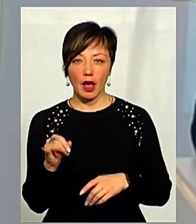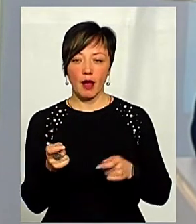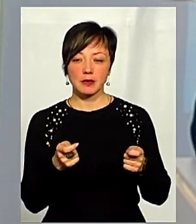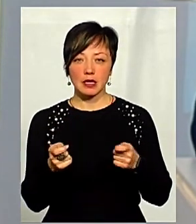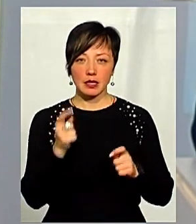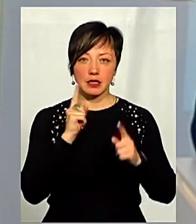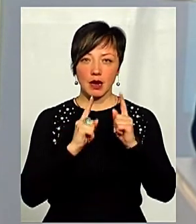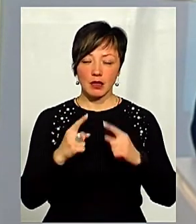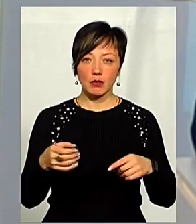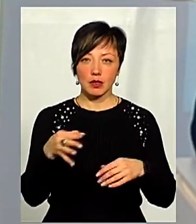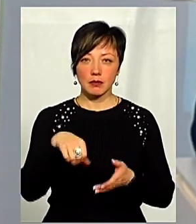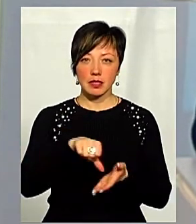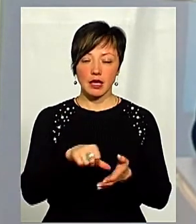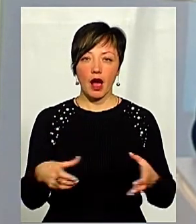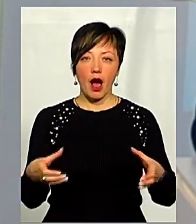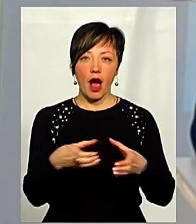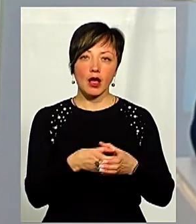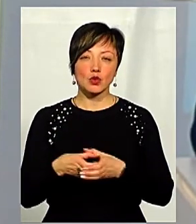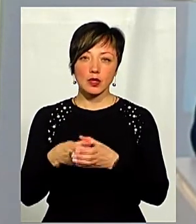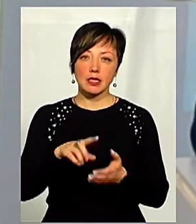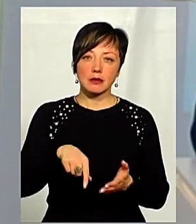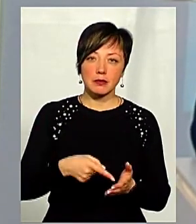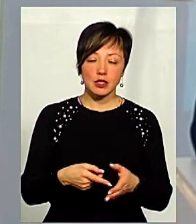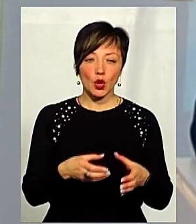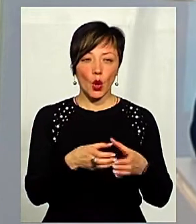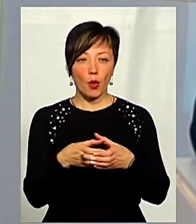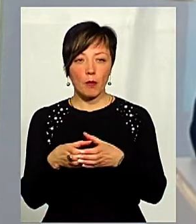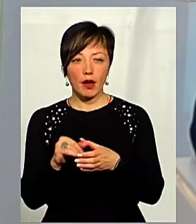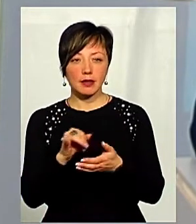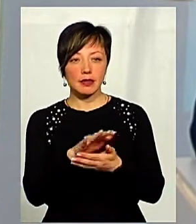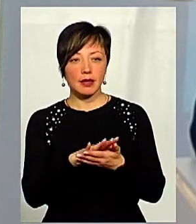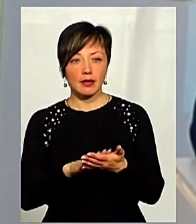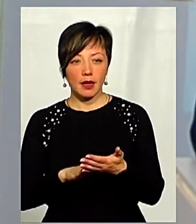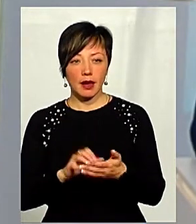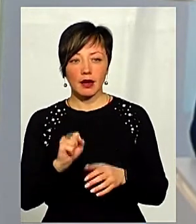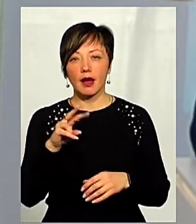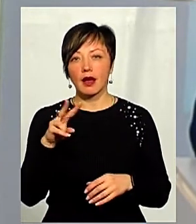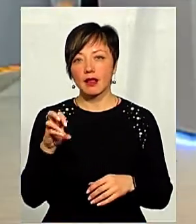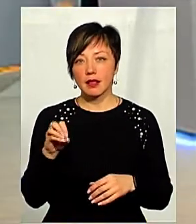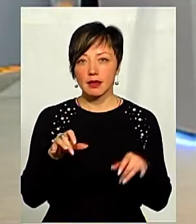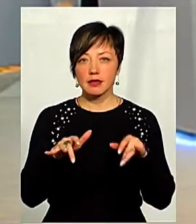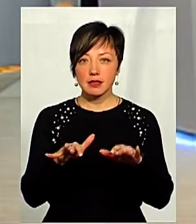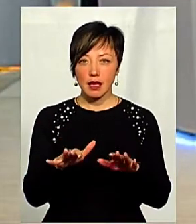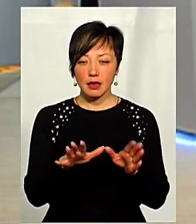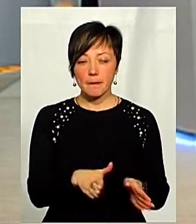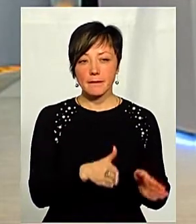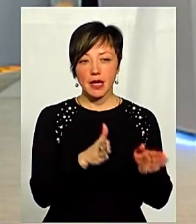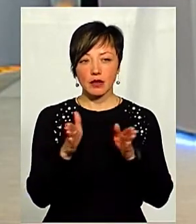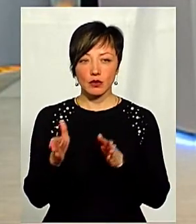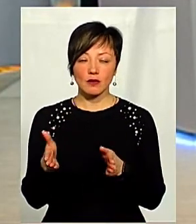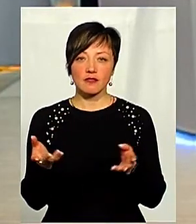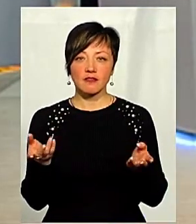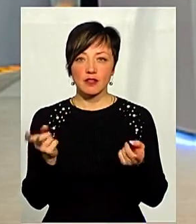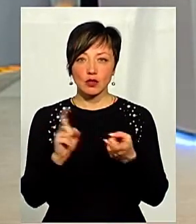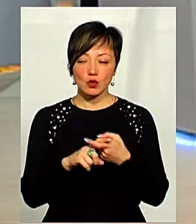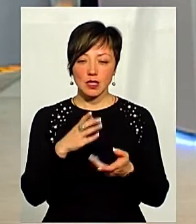він від Ради обласної, також представники асоціації міст, громад і так далі. Але цей захід поки що переноситься в зв'язку з коронавірусом, в зв